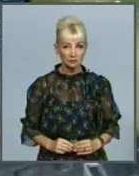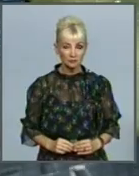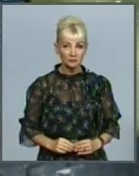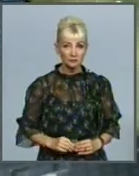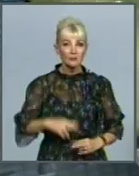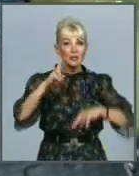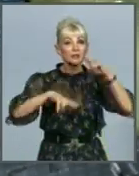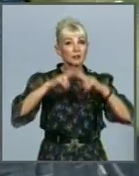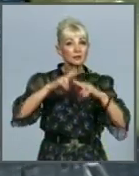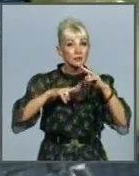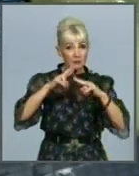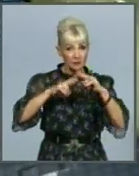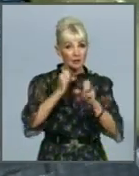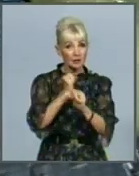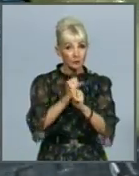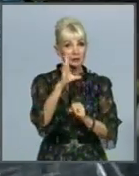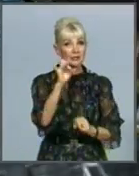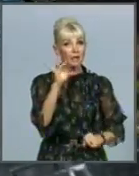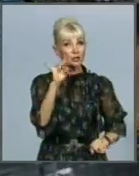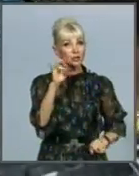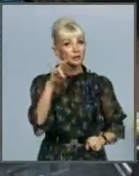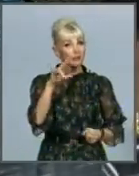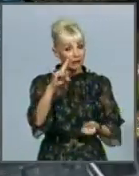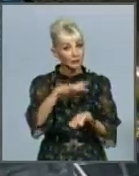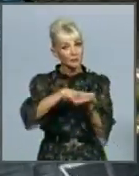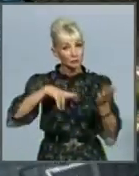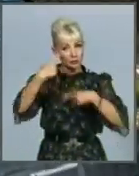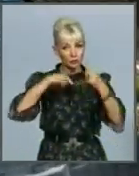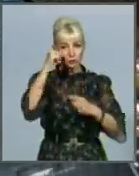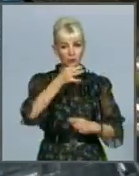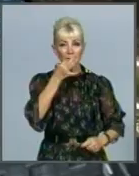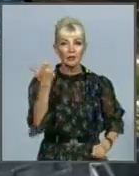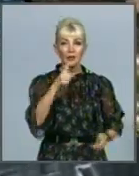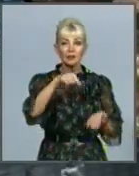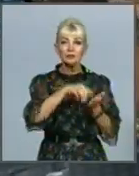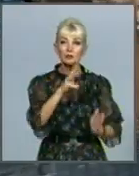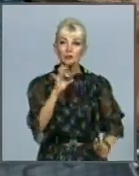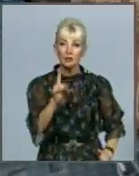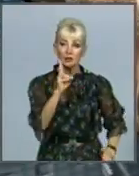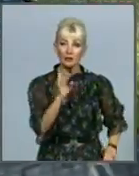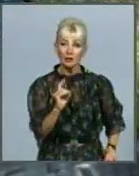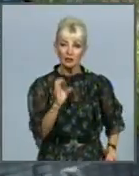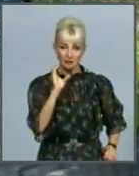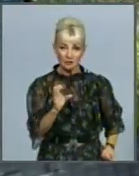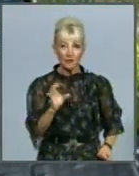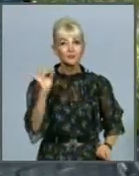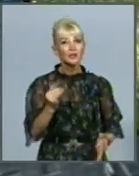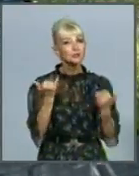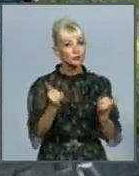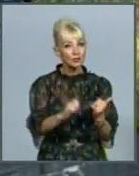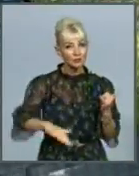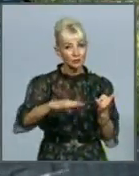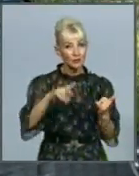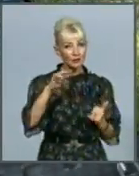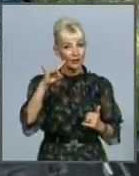Будівельна робота у Сарженому Яру планують продовжити і наступного року. Про це повідомив Харківський міський голова Геннадій Кернес. Зараз територія